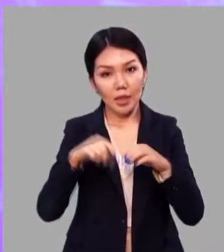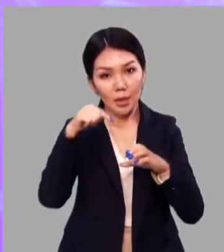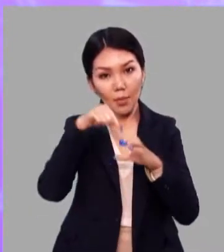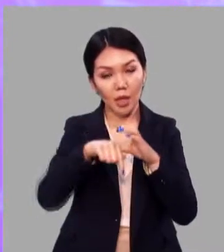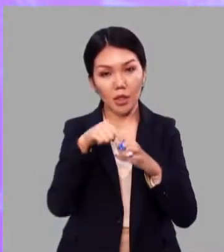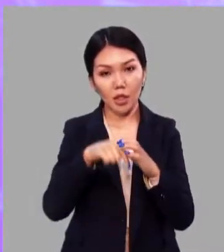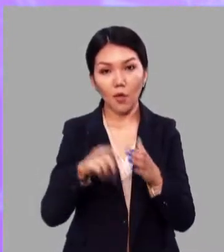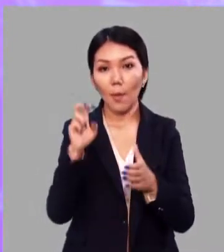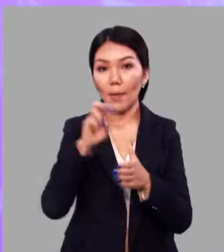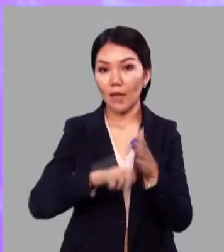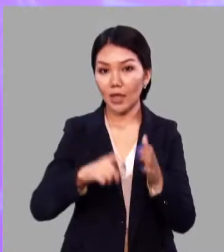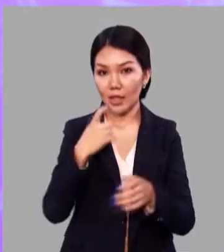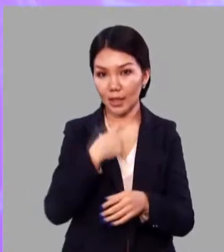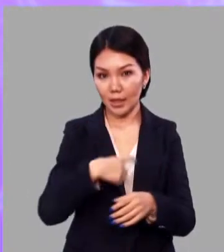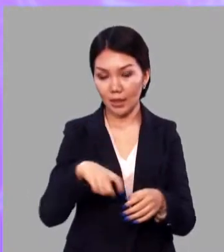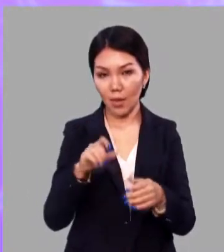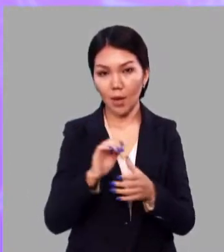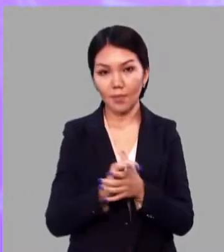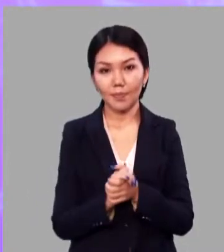Проверьте себя.